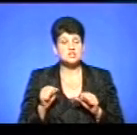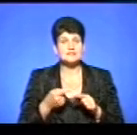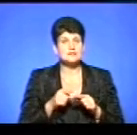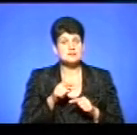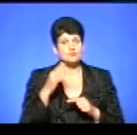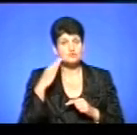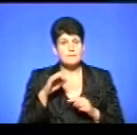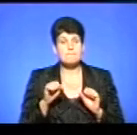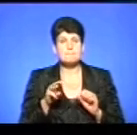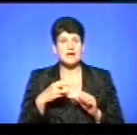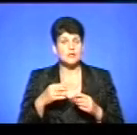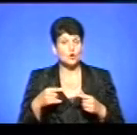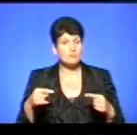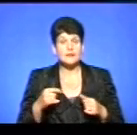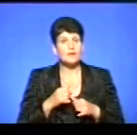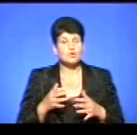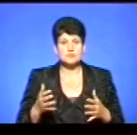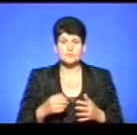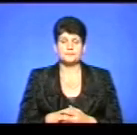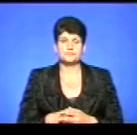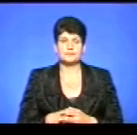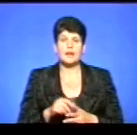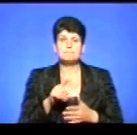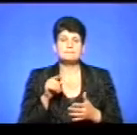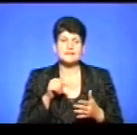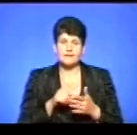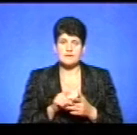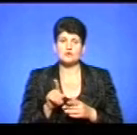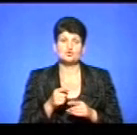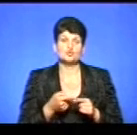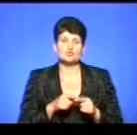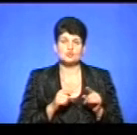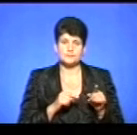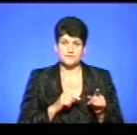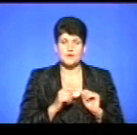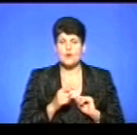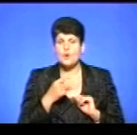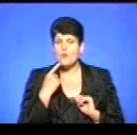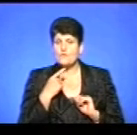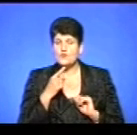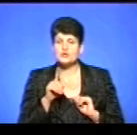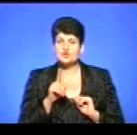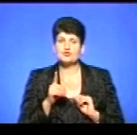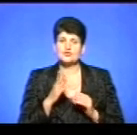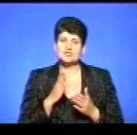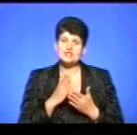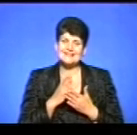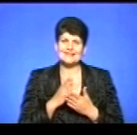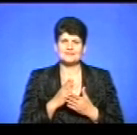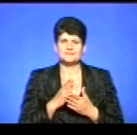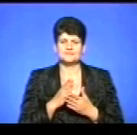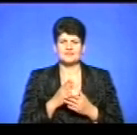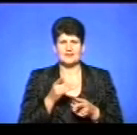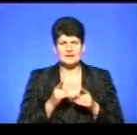ми не можемо. От, власне, питання щодо того. Кажуть, чи є насправді дієвими ці